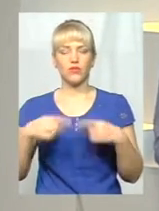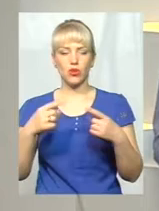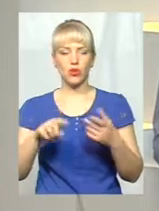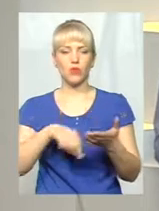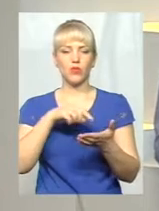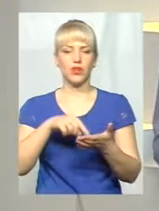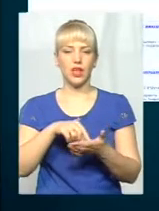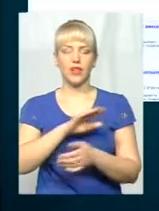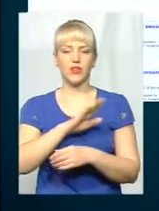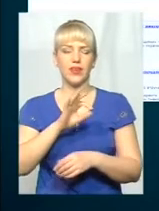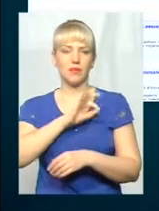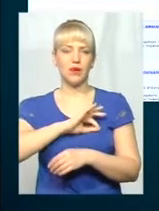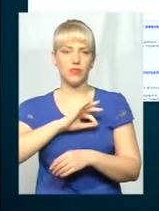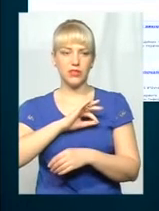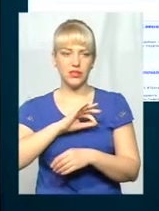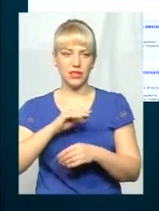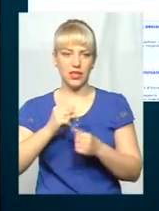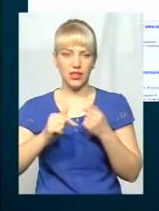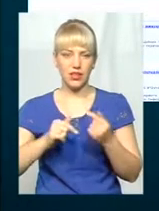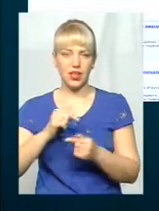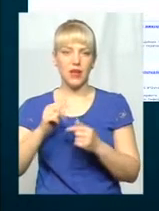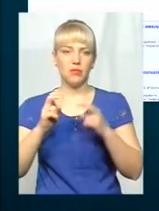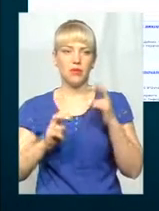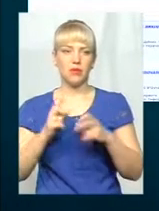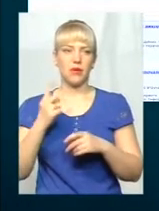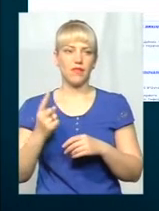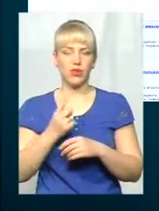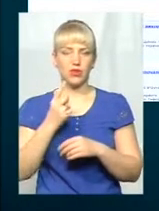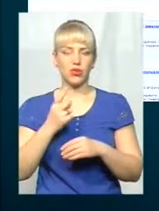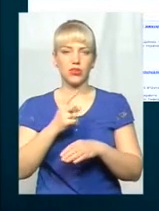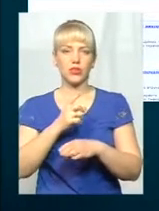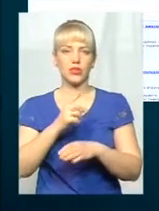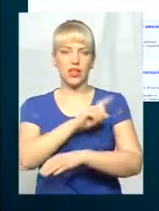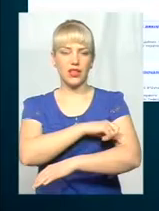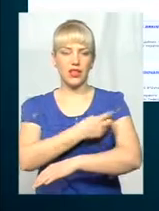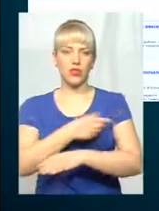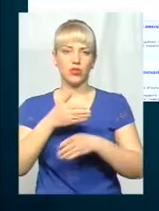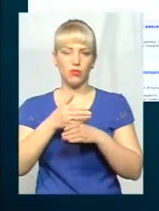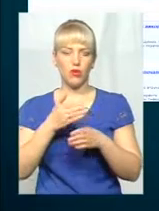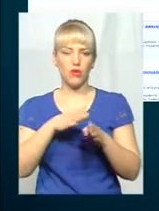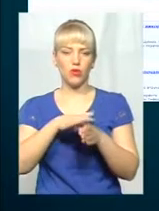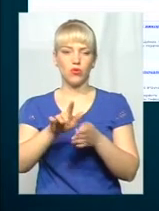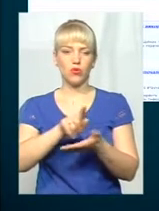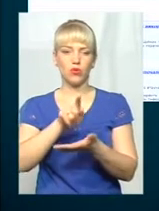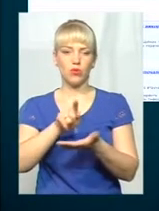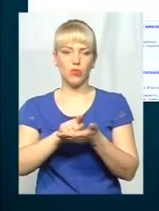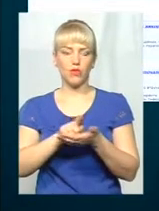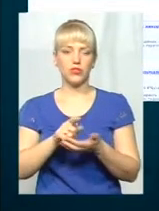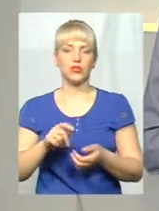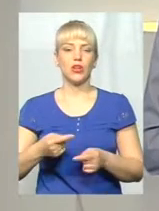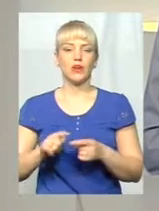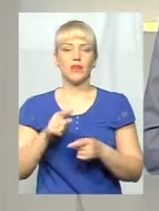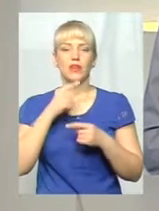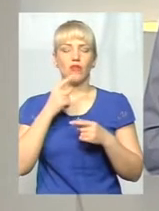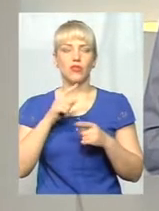некомерційне підприємство «Центр первинної медико-санітарної допомоги». Виконуючи обов'язки директора цього центру, Лариса Клучай телефоном